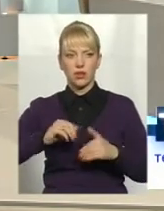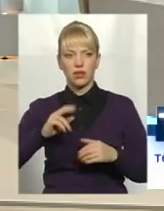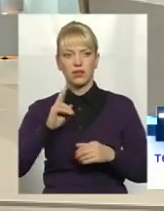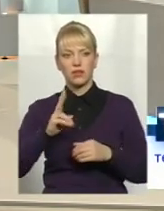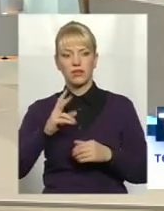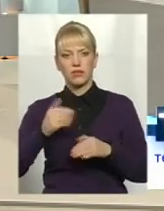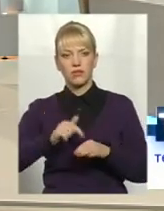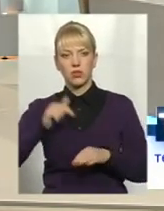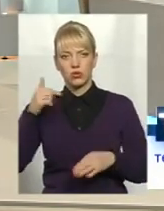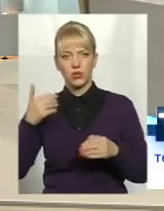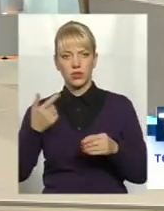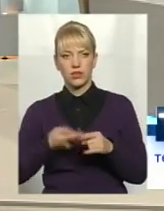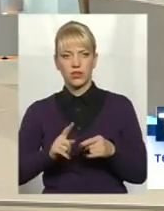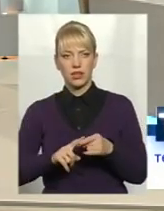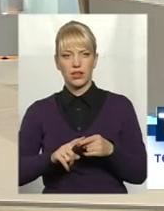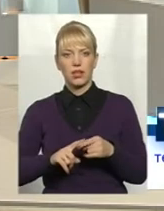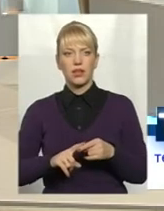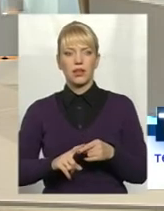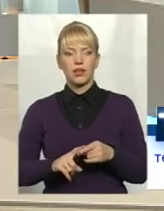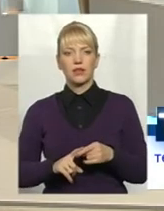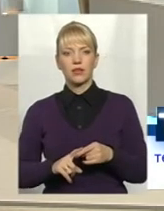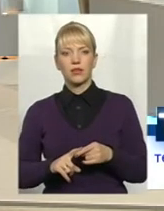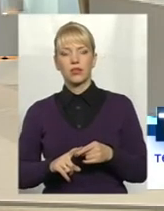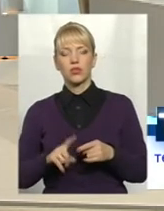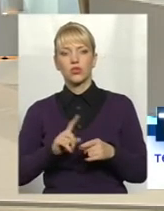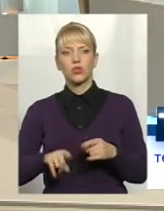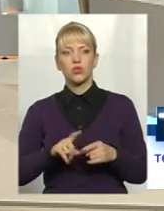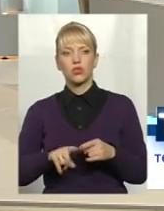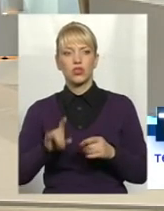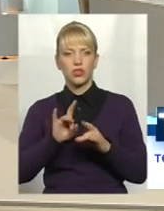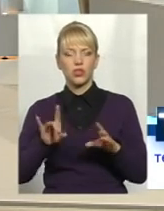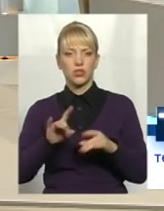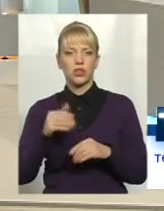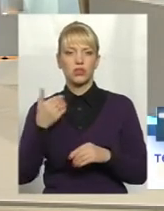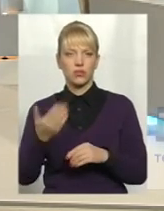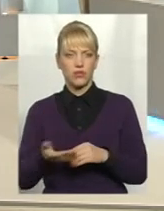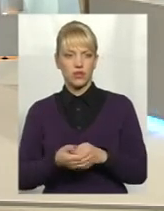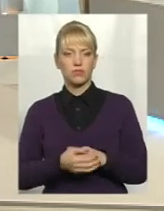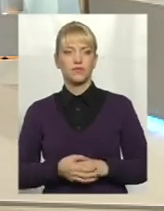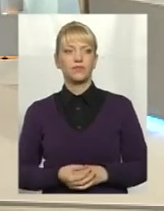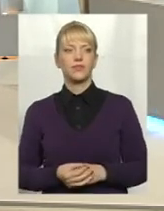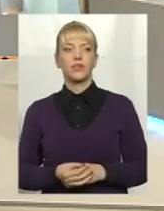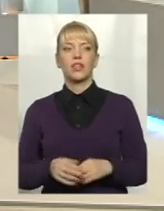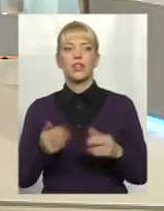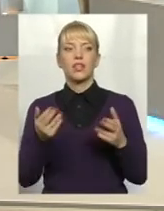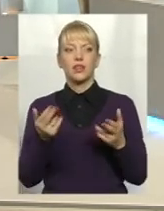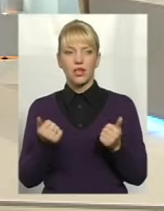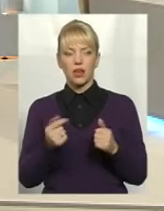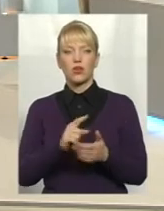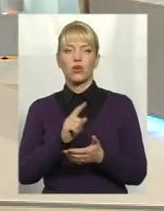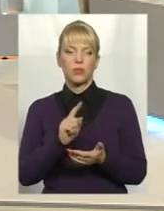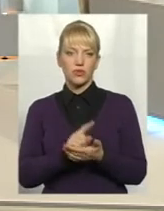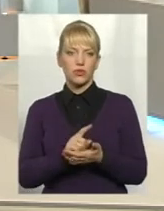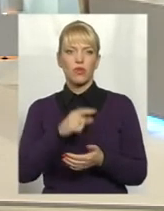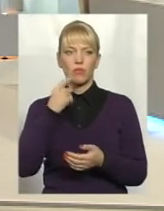відчули це безпосередньо, скоріше розкажуть, а ми вже по ходу будемо орієнтуватися, якщо дозволити.